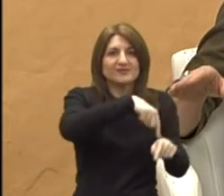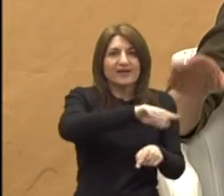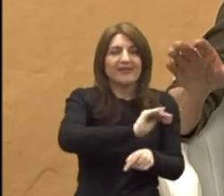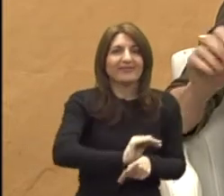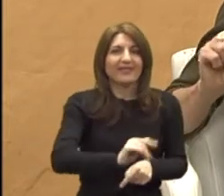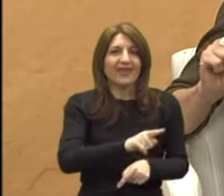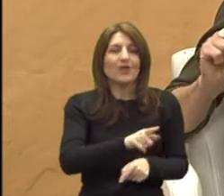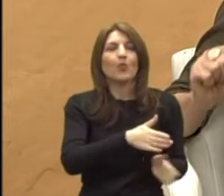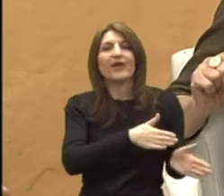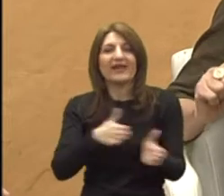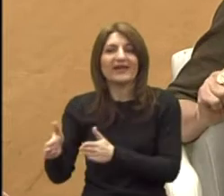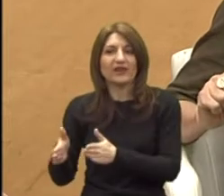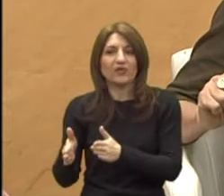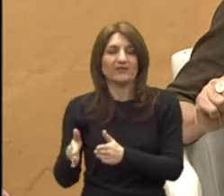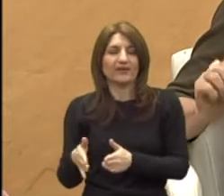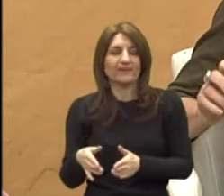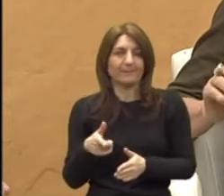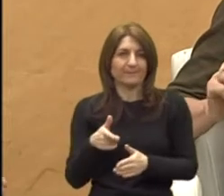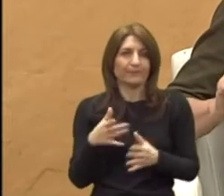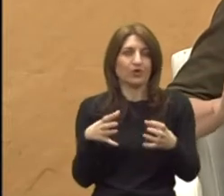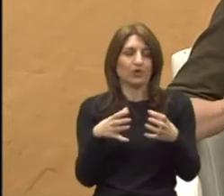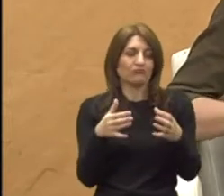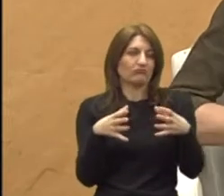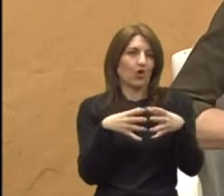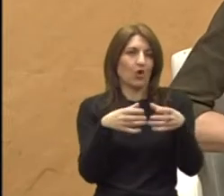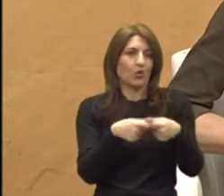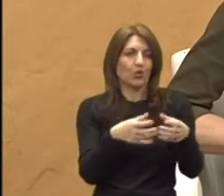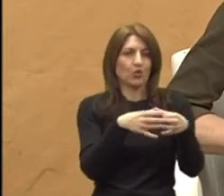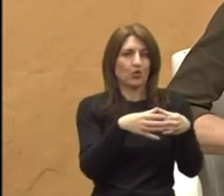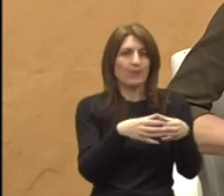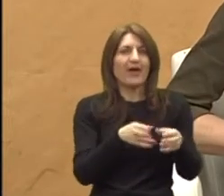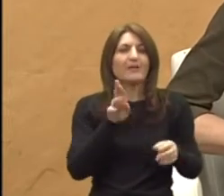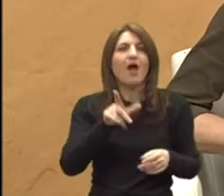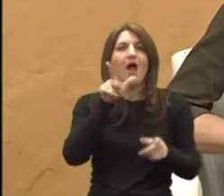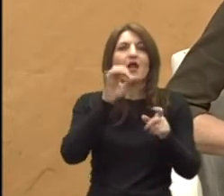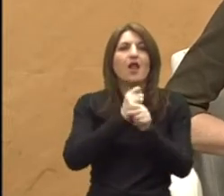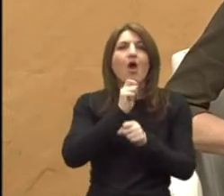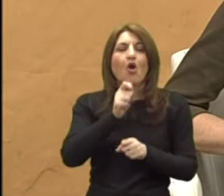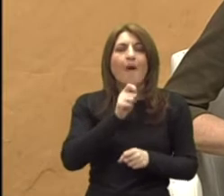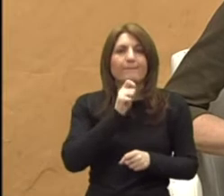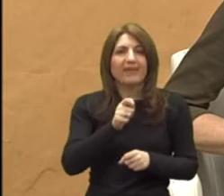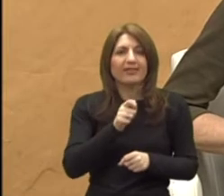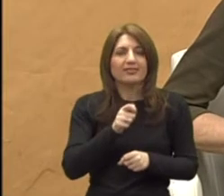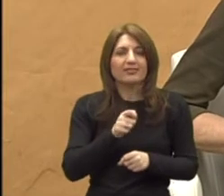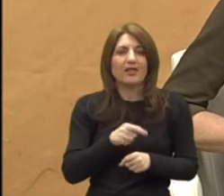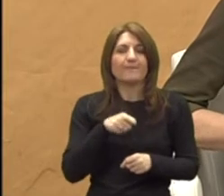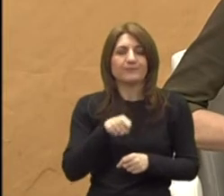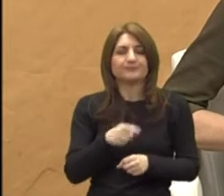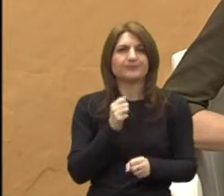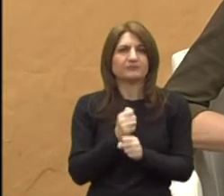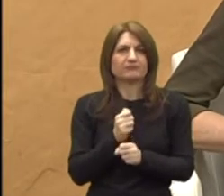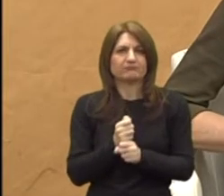djeteta u redovne grupe. Drugo imamo logopede koji rade na,